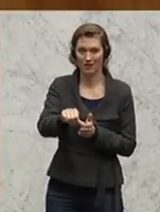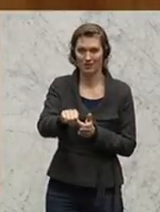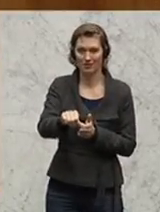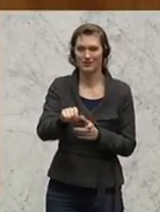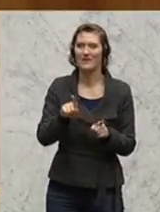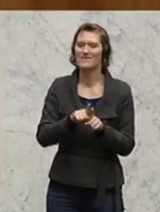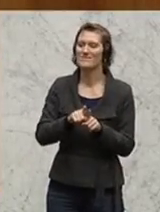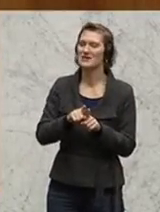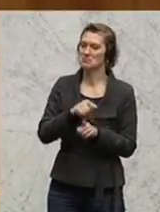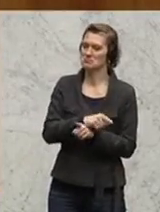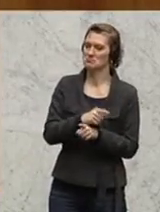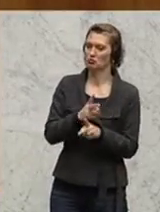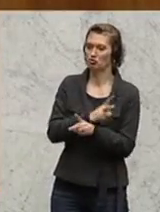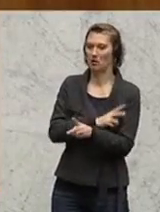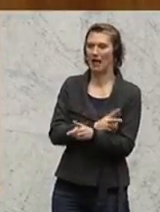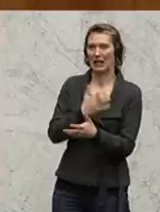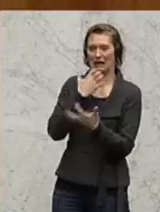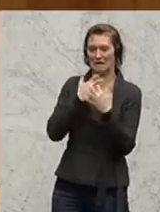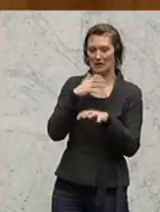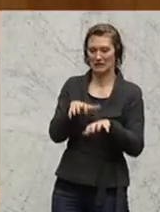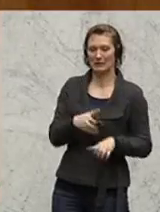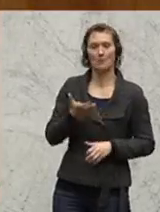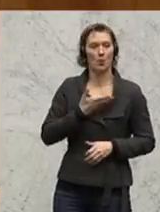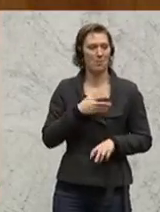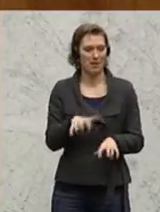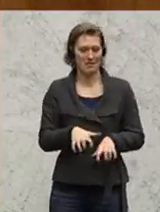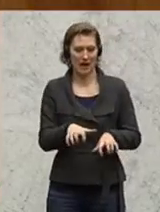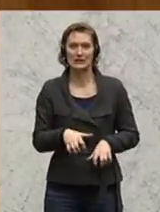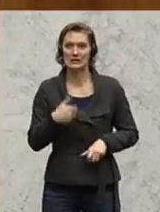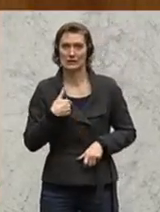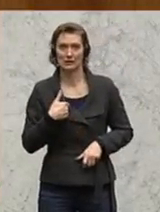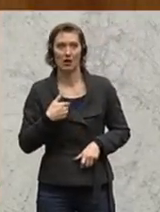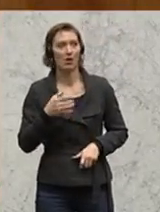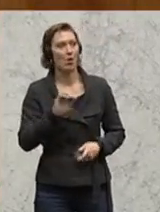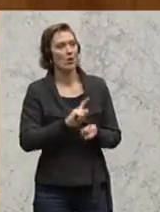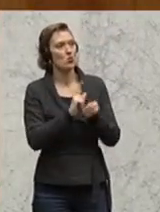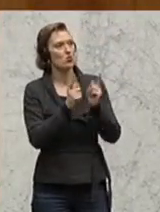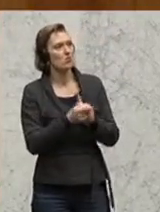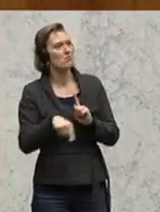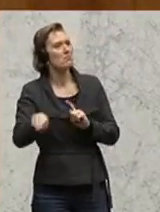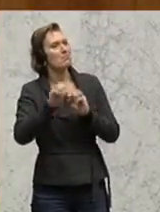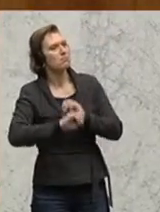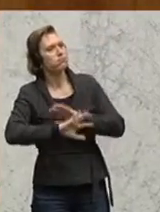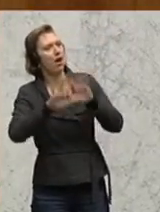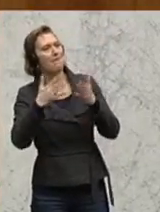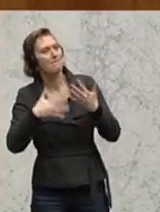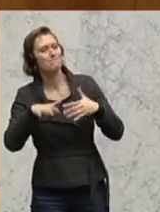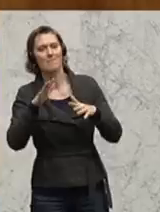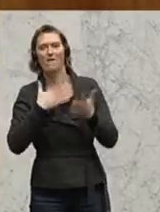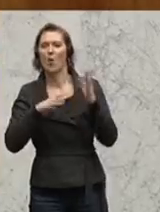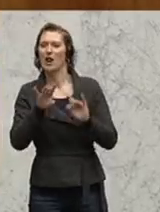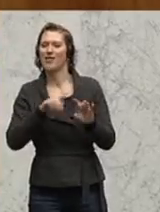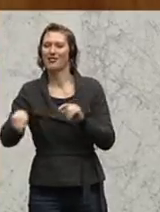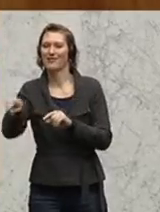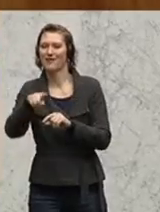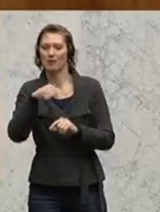gefräßige Staat uns also geizig? Warum boomt anderswo die Wohltätigkeit, während bei uns im Allgemeinen,